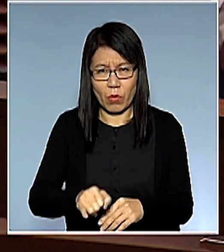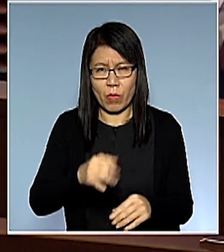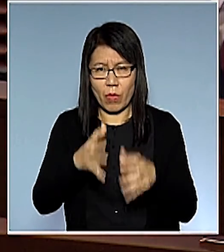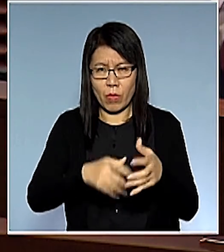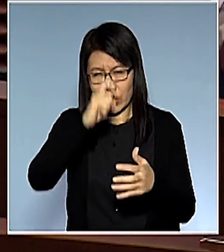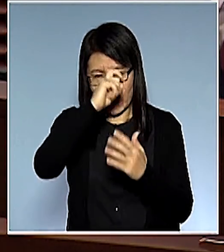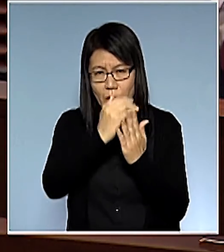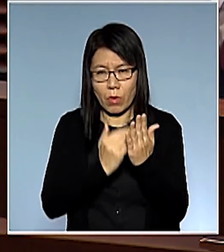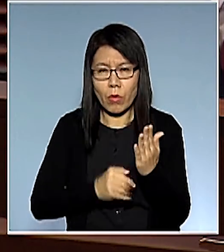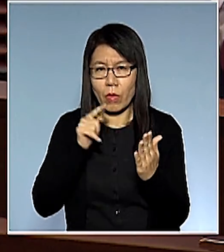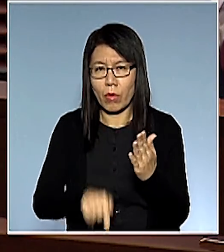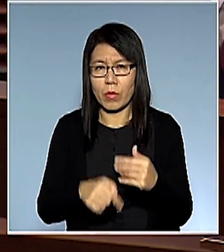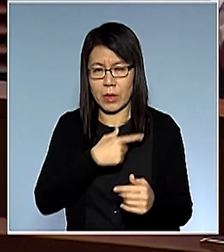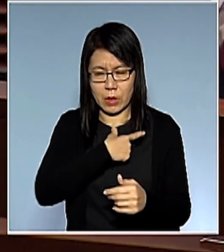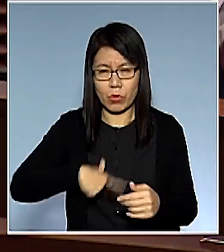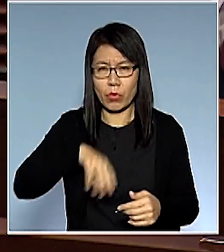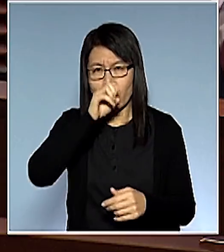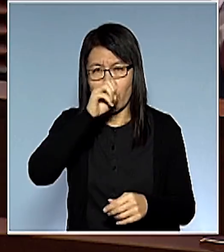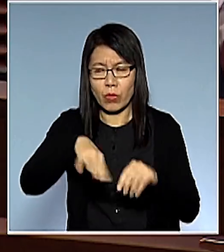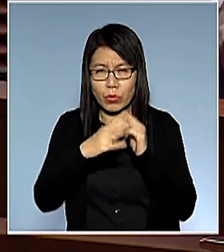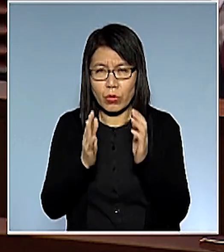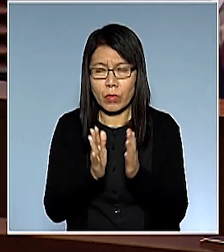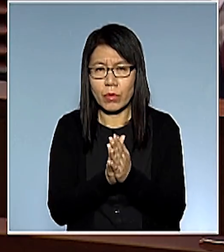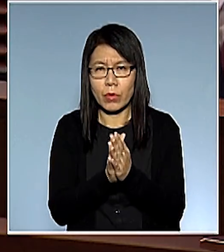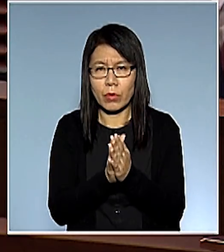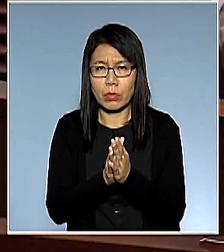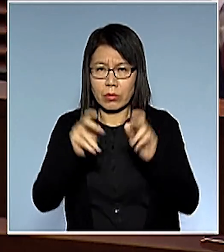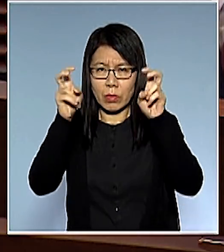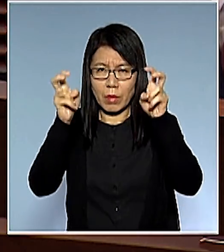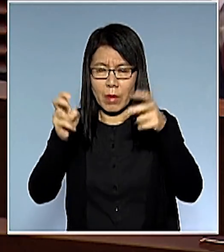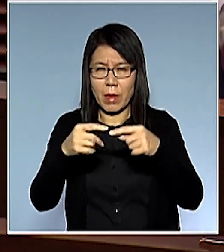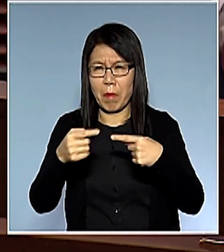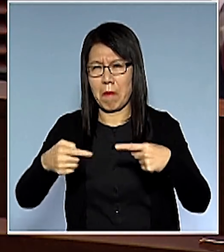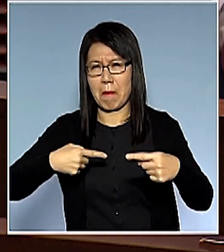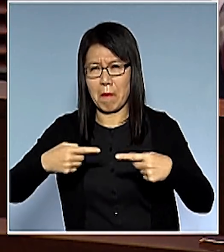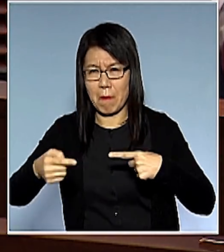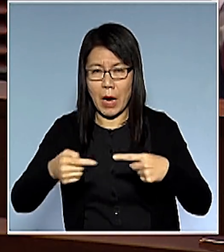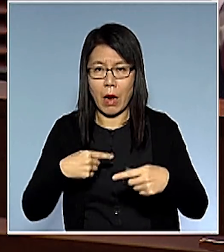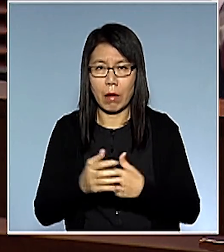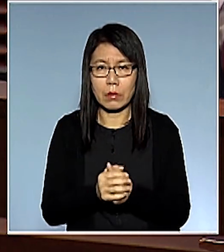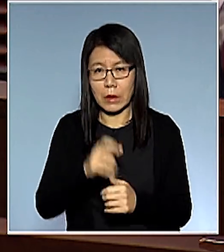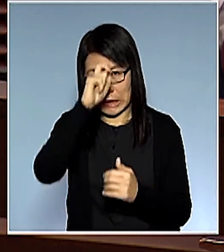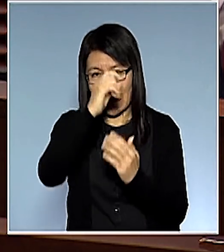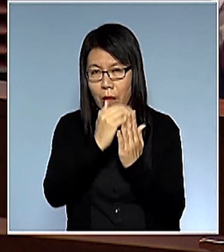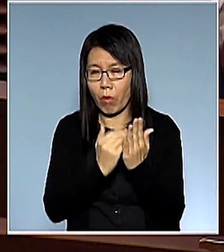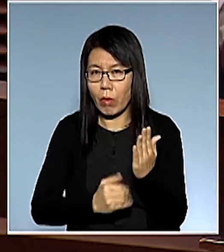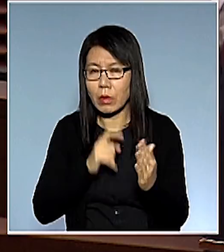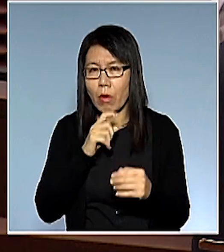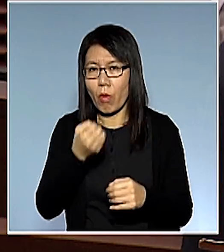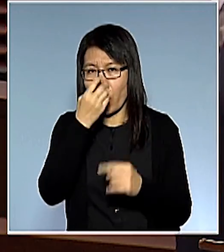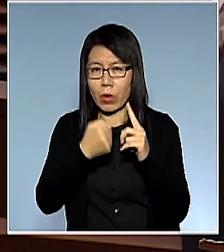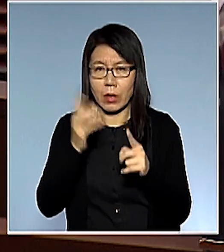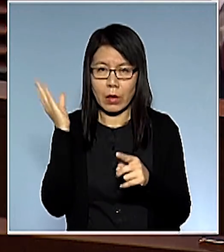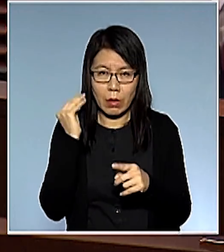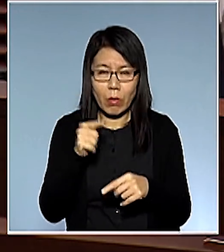裡面是二十多塊元講一些是跟那個標的完全無關紀錄在案市民聽到以為他們